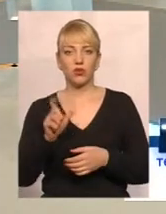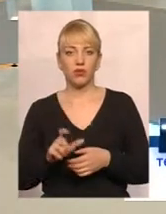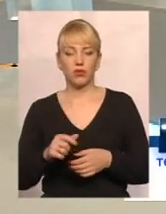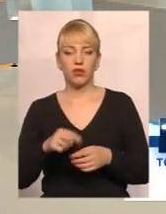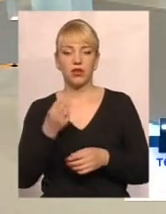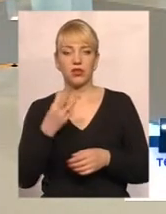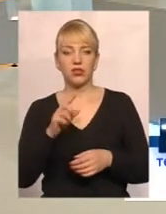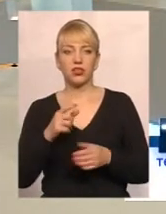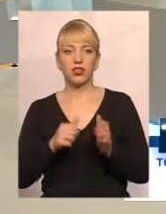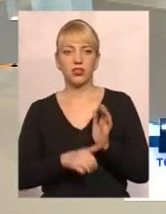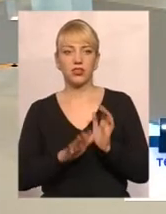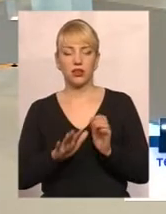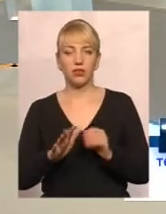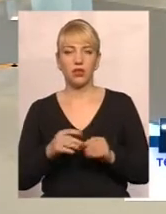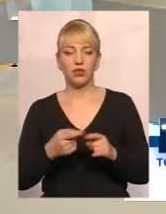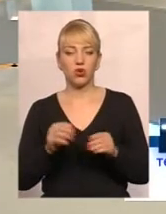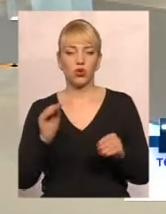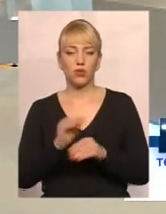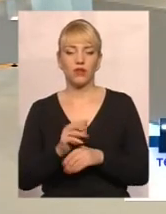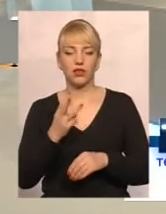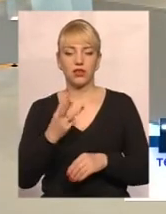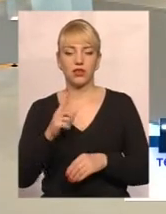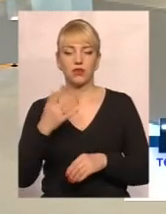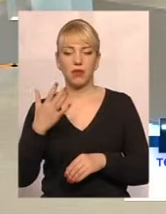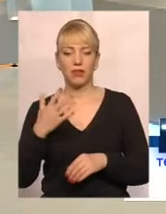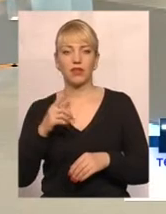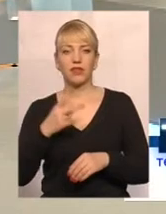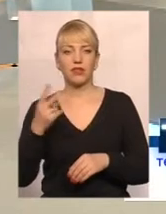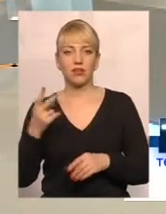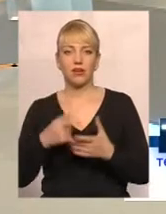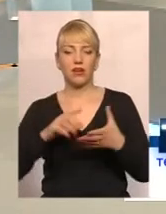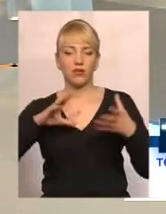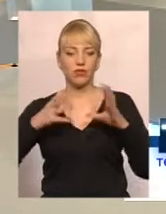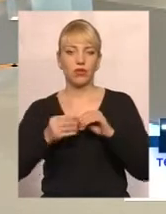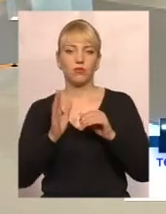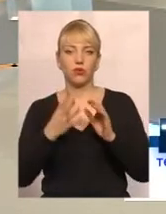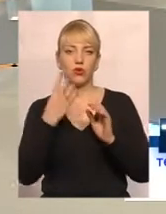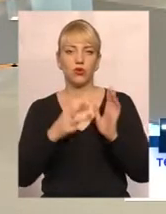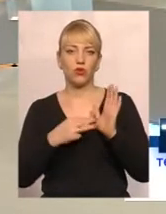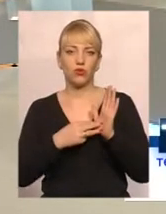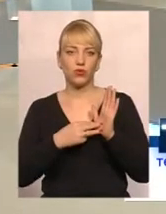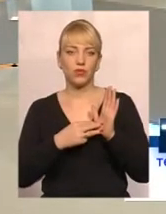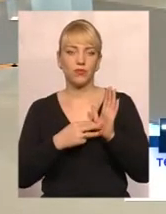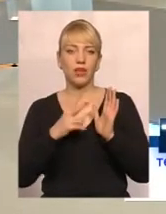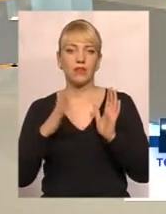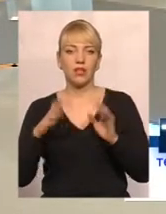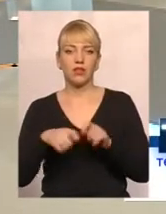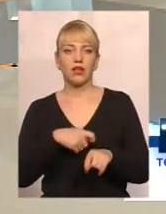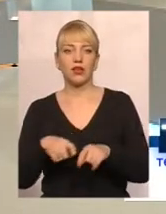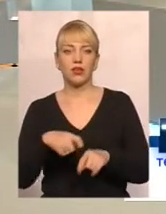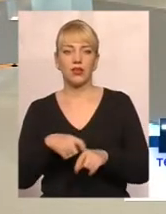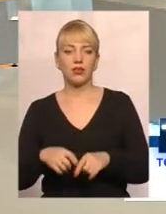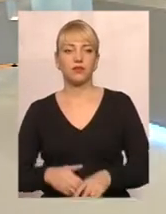,65, додати 35,22 квадратних метра, отримаємо 48 квадратних метрів.